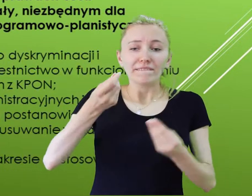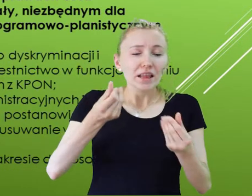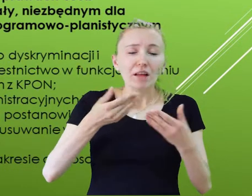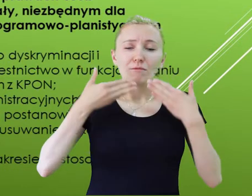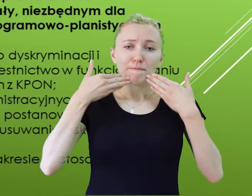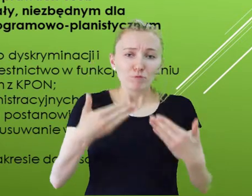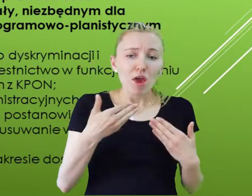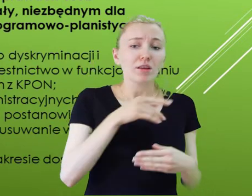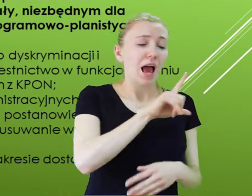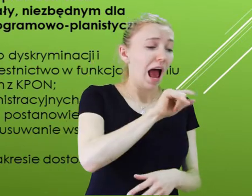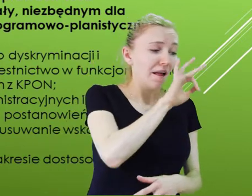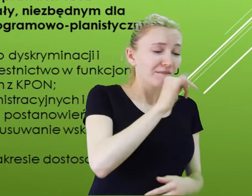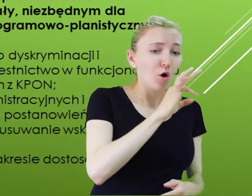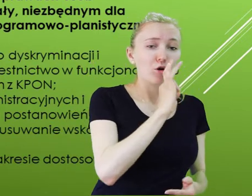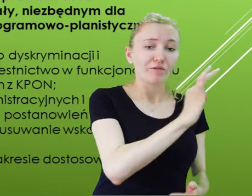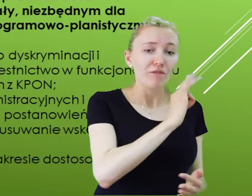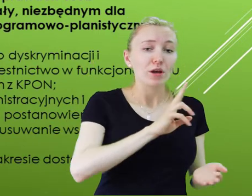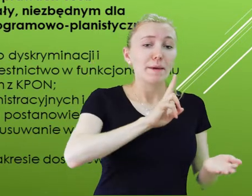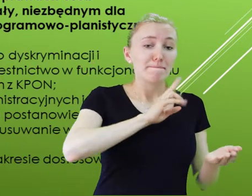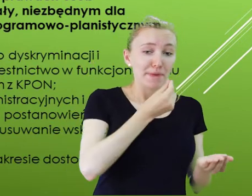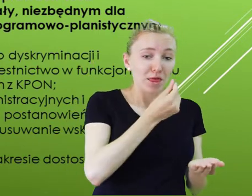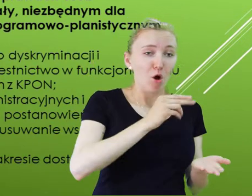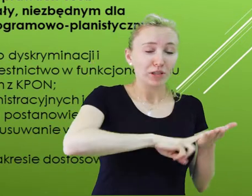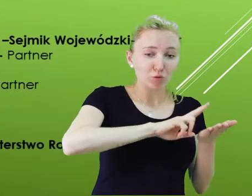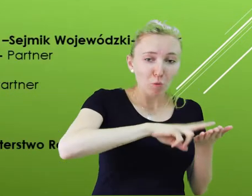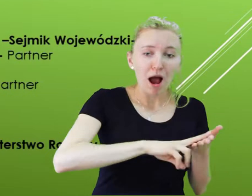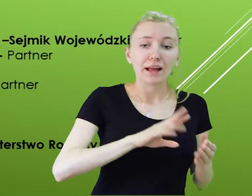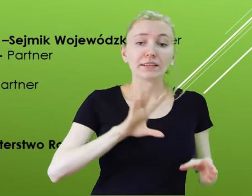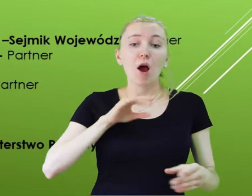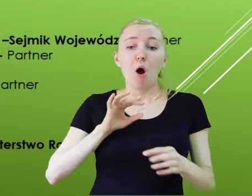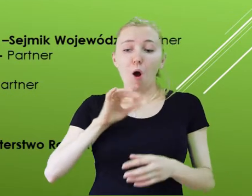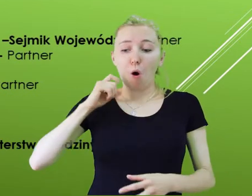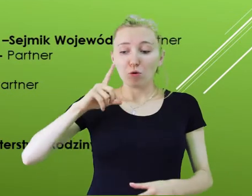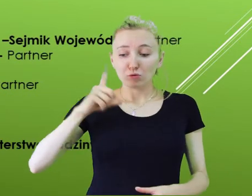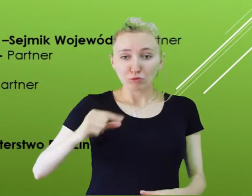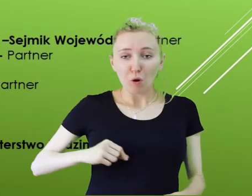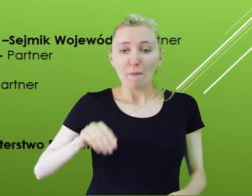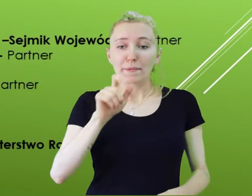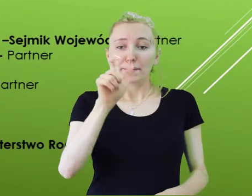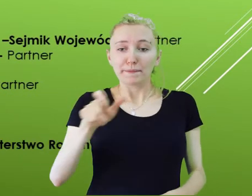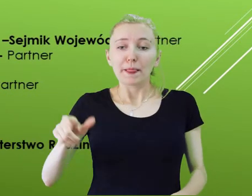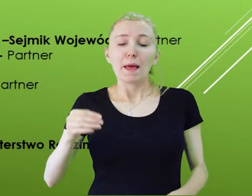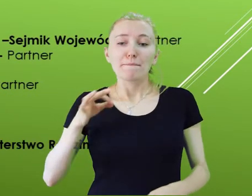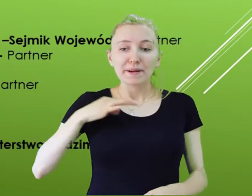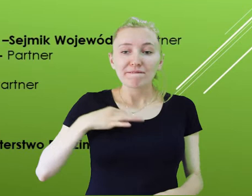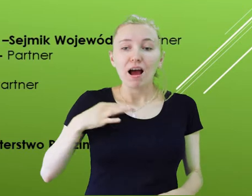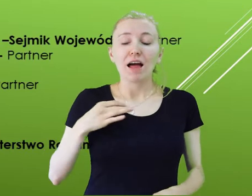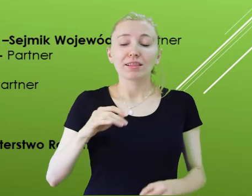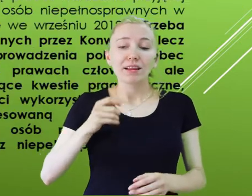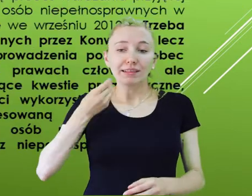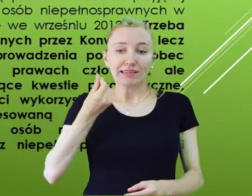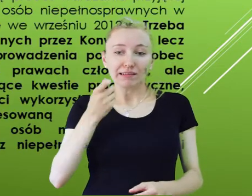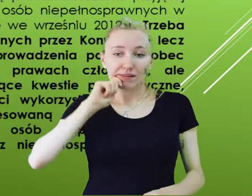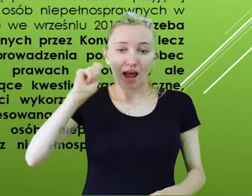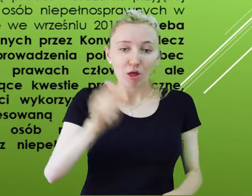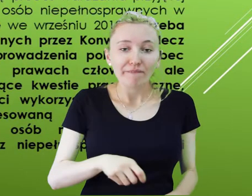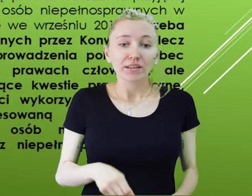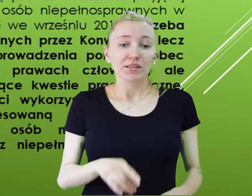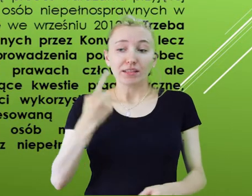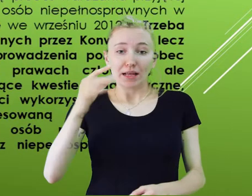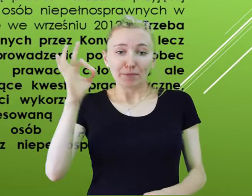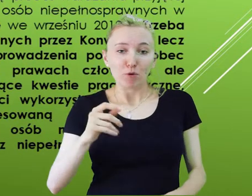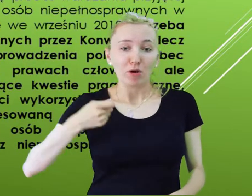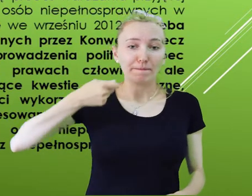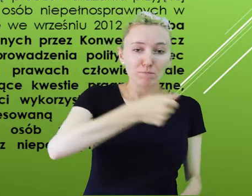ze środków własnych forum, pozyskanych ze składek, darowizn od osób prywatnych, wpłat 1% i